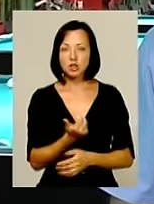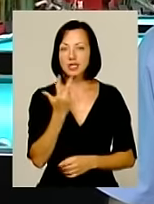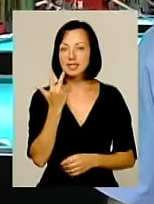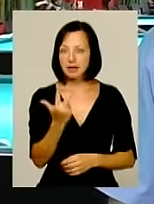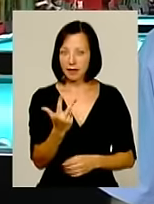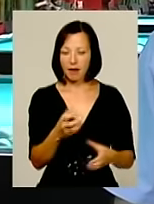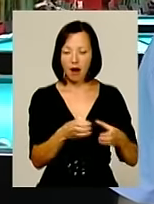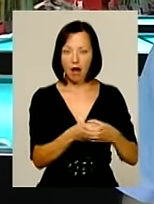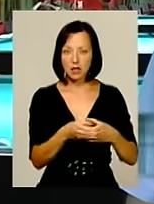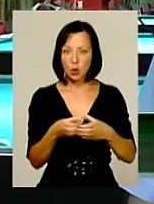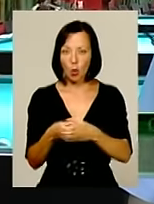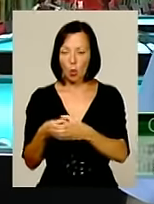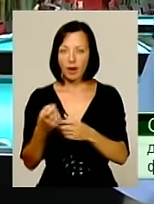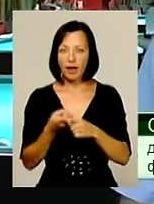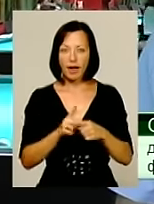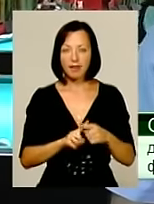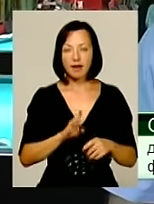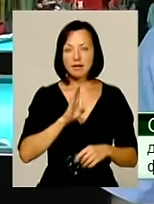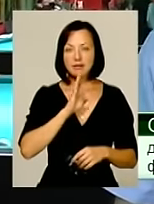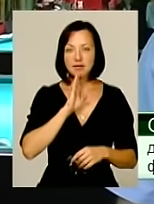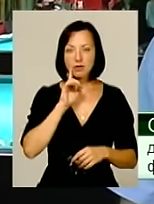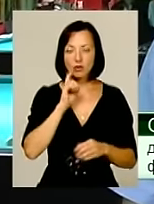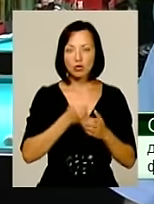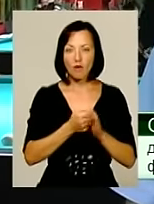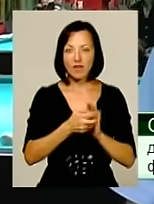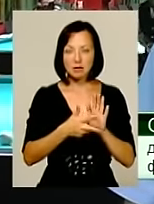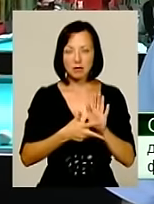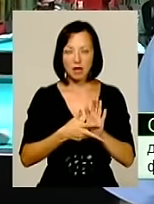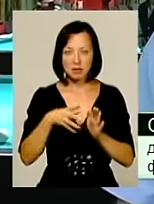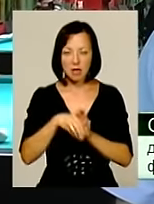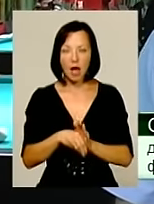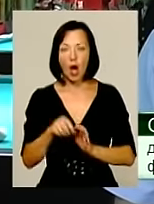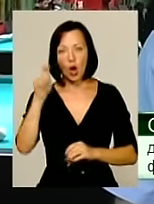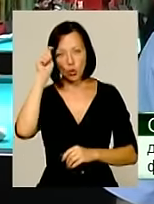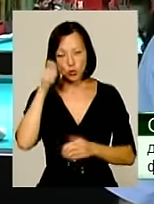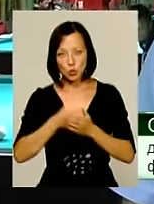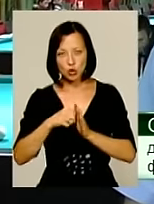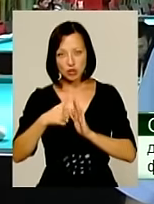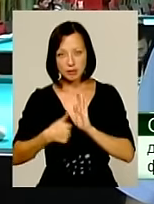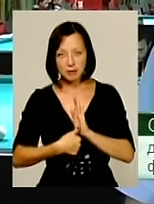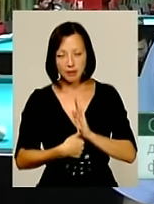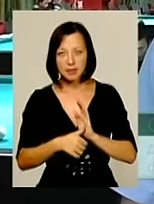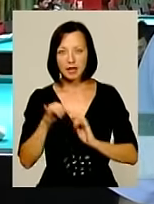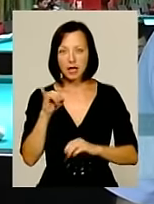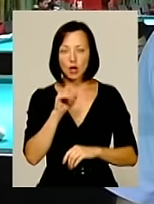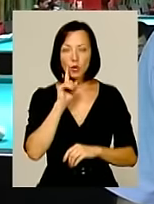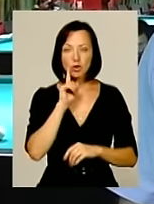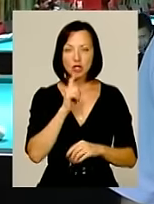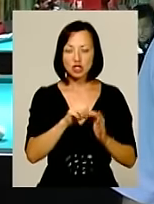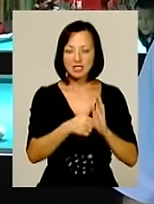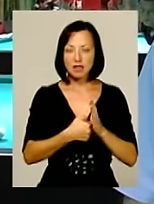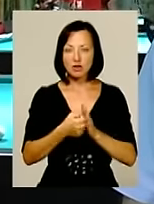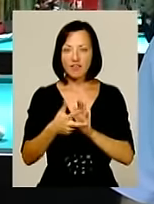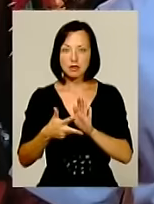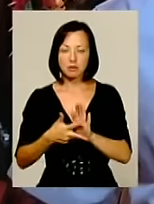категорії – це дівчатки до 18 років включителі, юноші до 16 років включителі і юніори 16 до